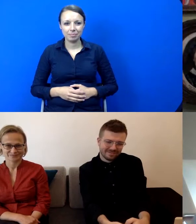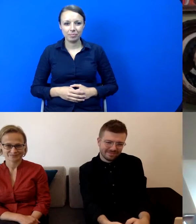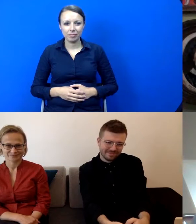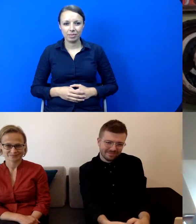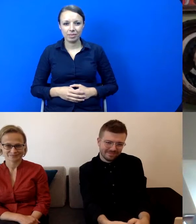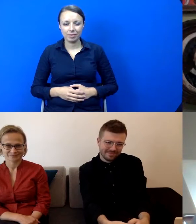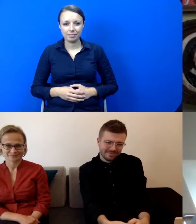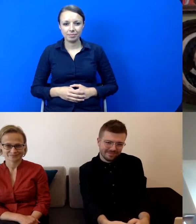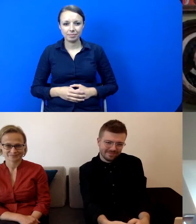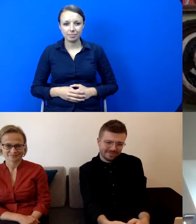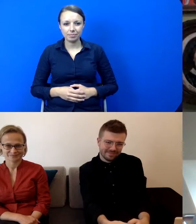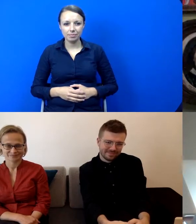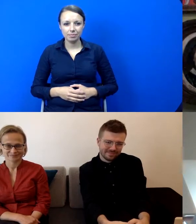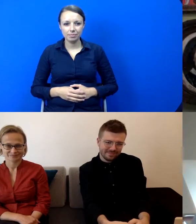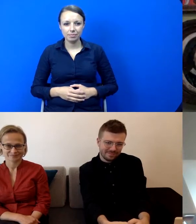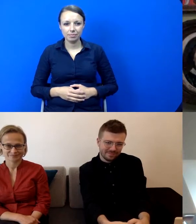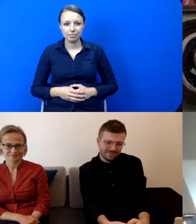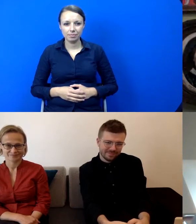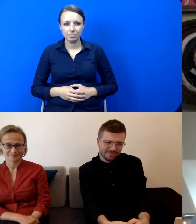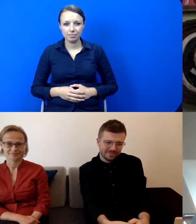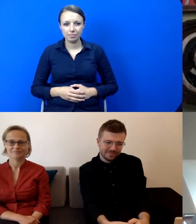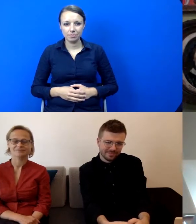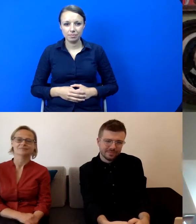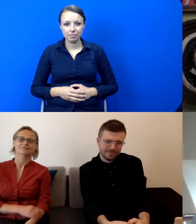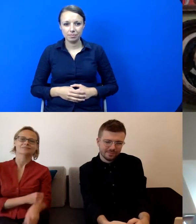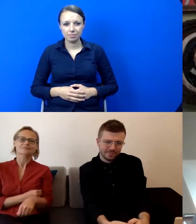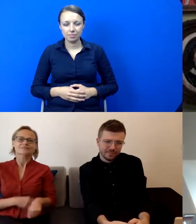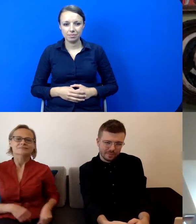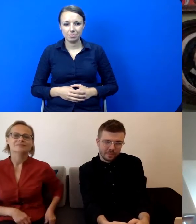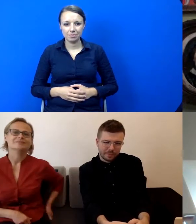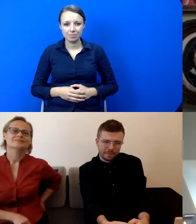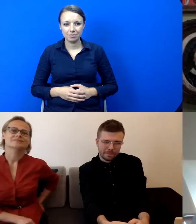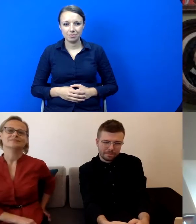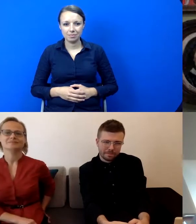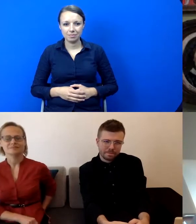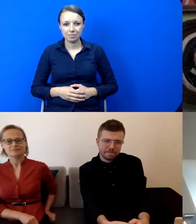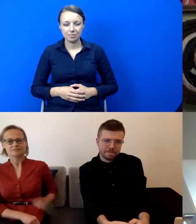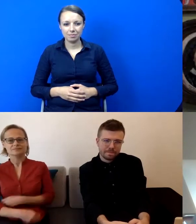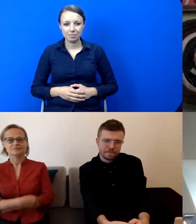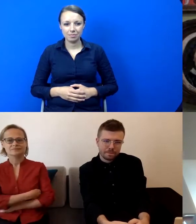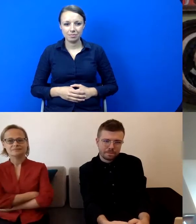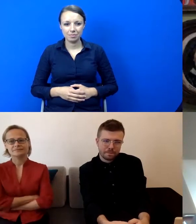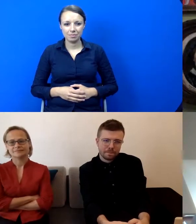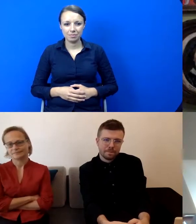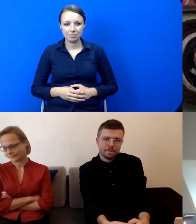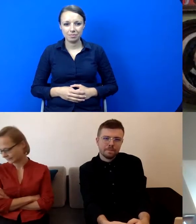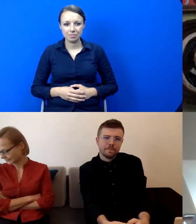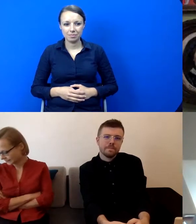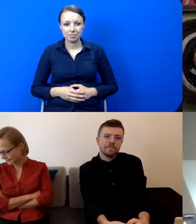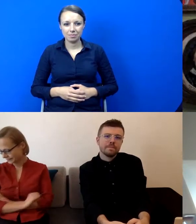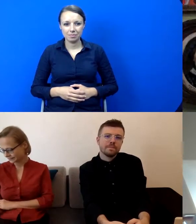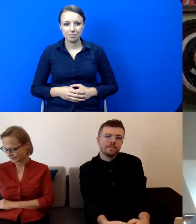Teraz chciałem porozmawiać z Państwem, którzy właśnie